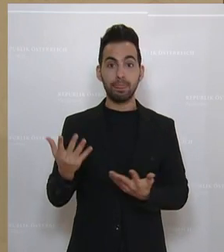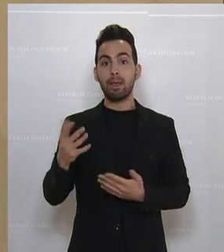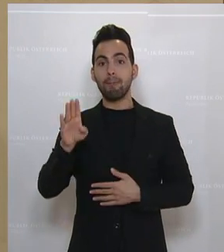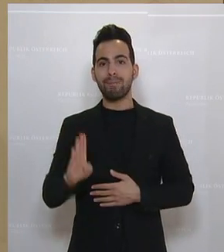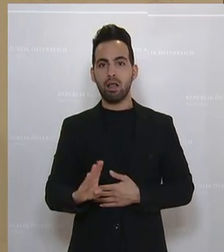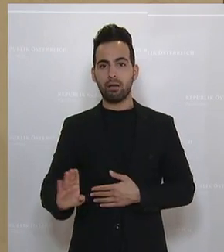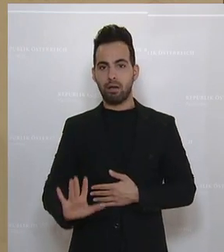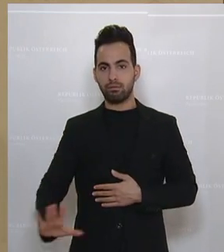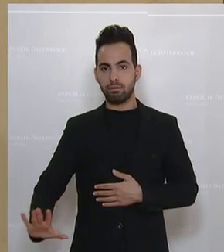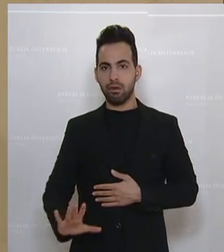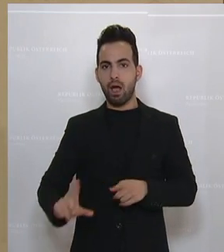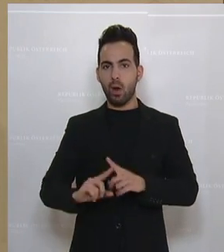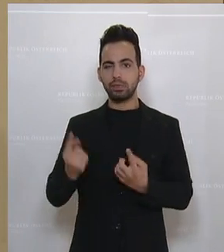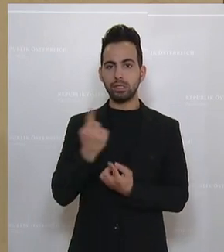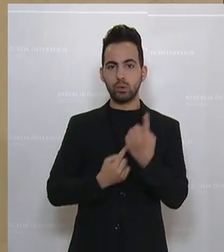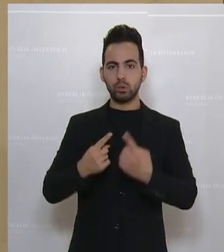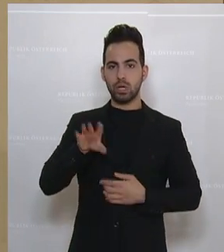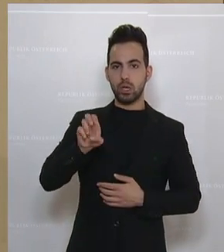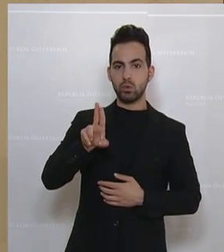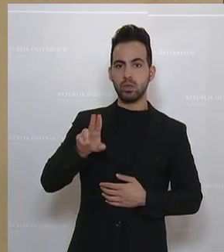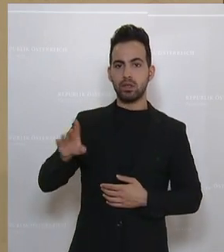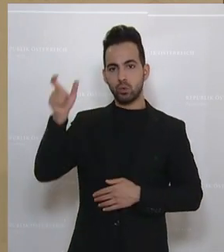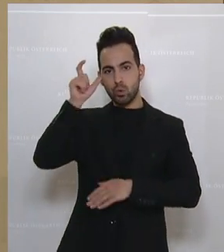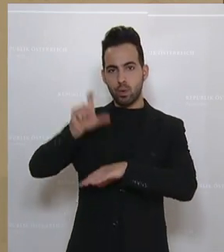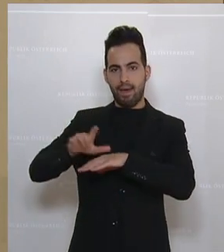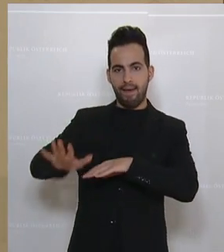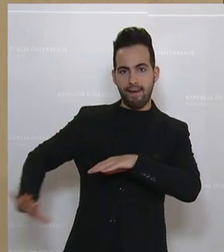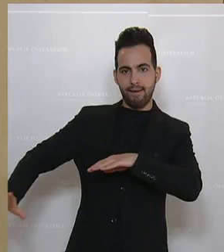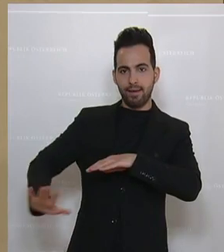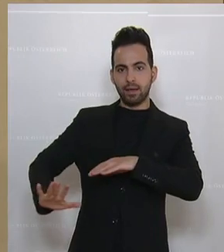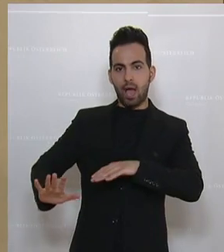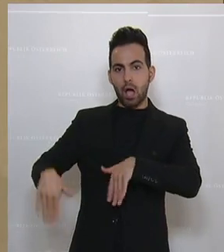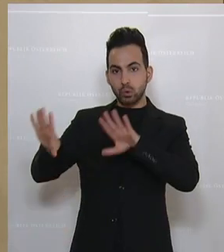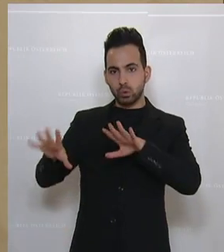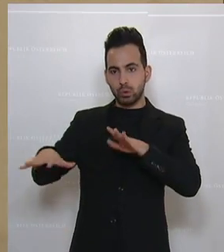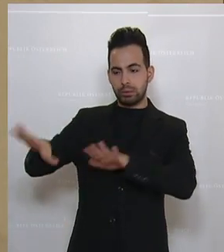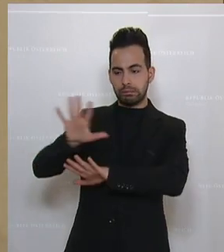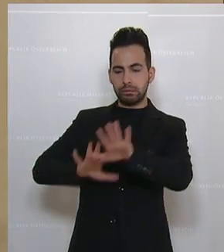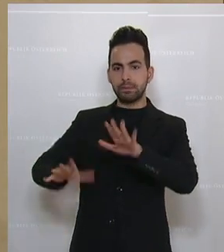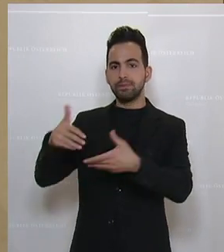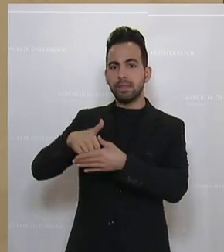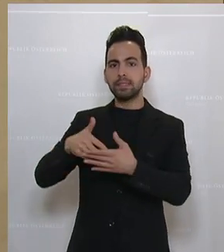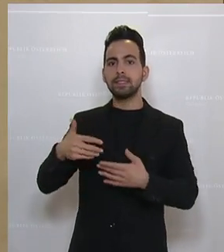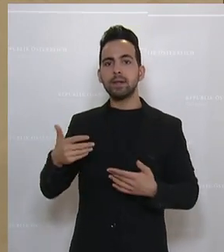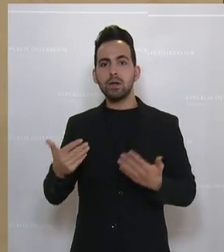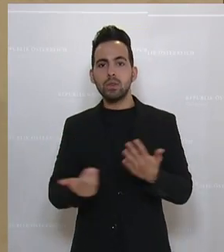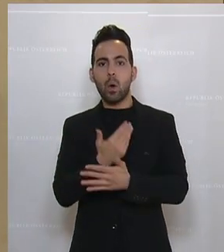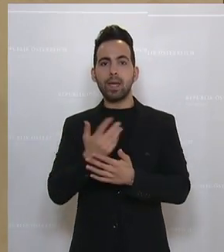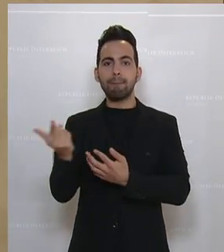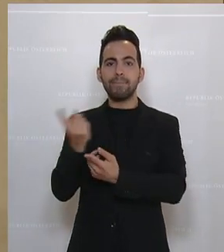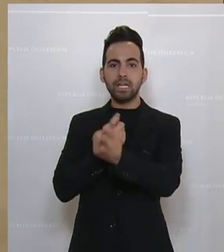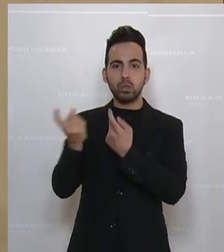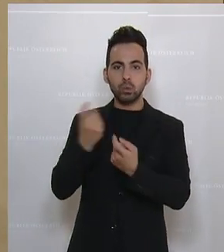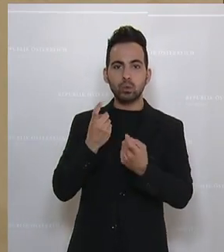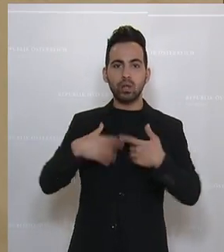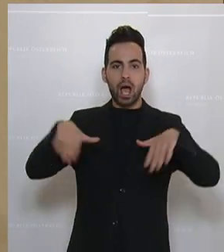am Balkan und zu der Situation mit EU-Türkei im Asylbereich dazu, das ist dieses neue Migrations-